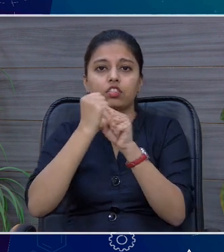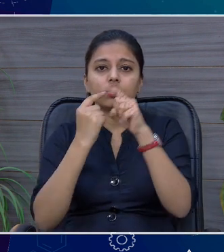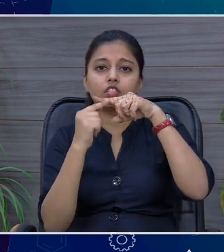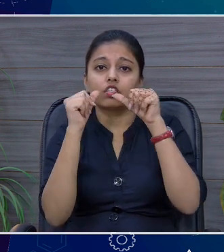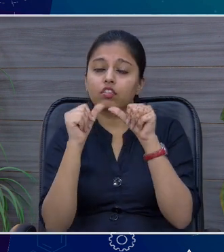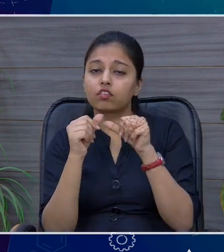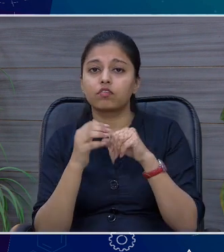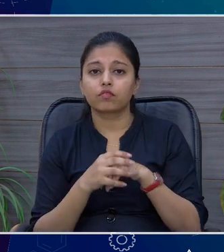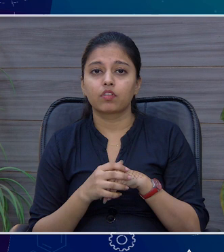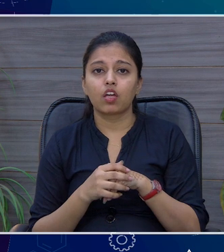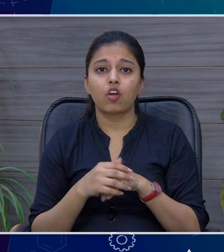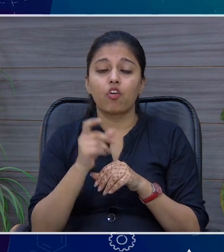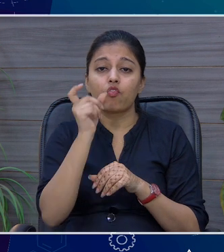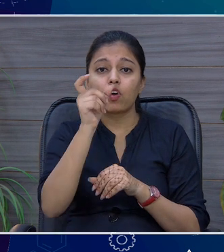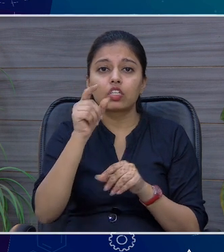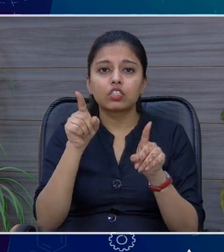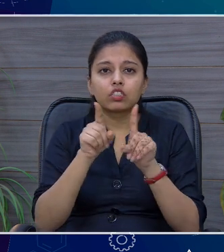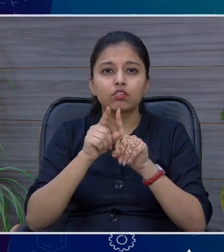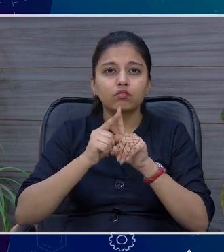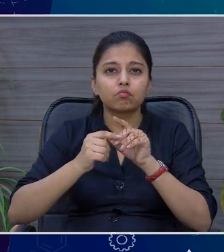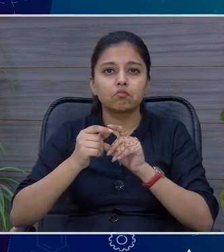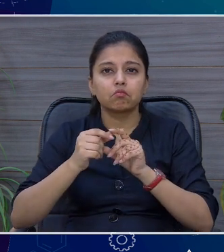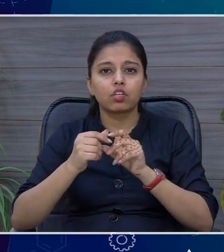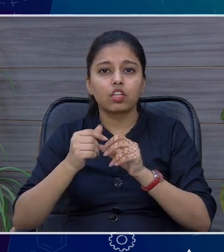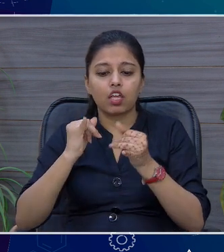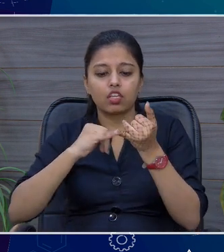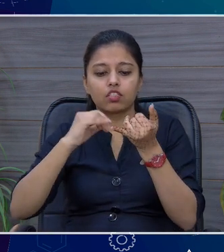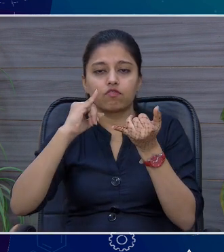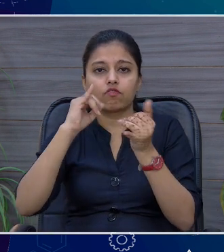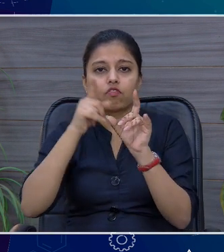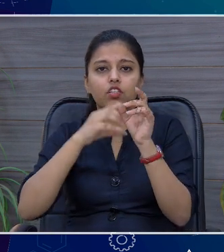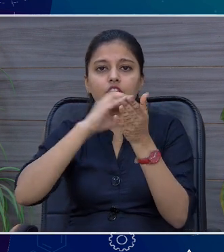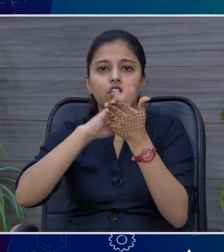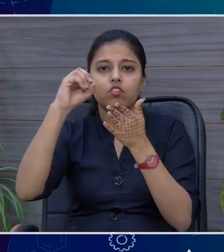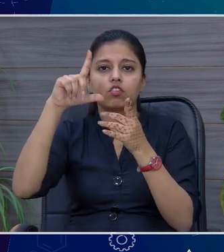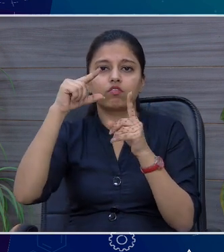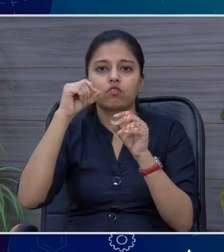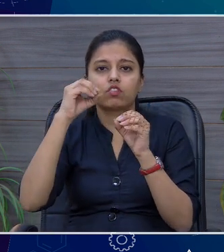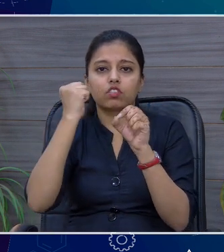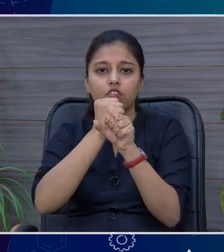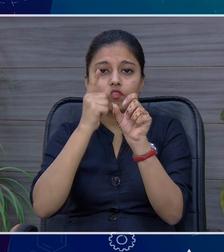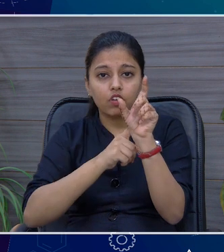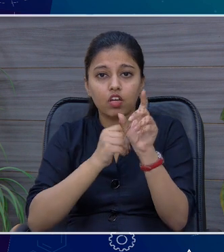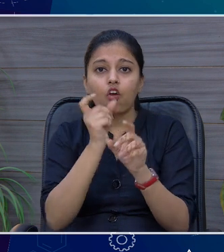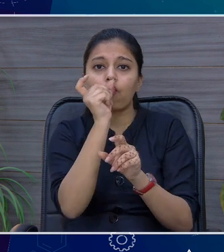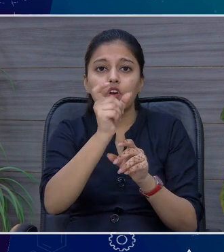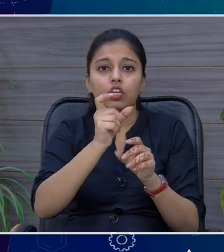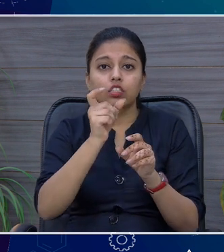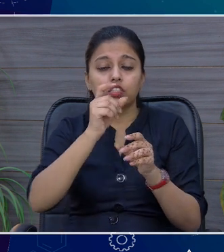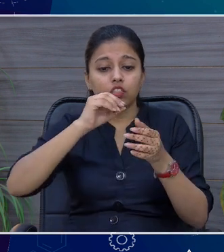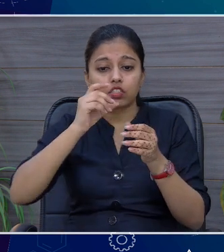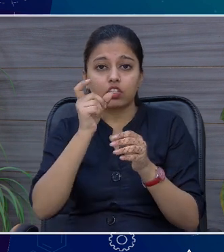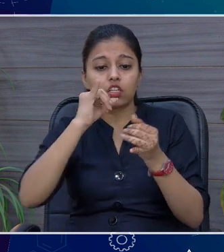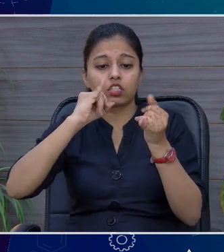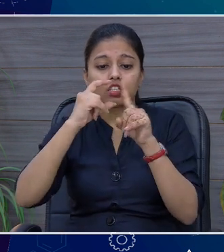यह हमारे psychology पे लोगों को एक positive interpretation देजाए वर्ड का, जब आप दिव्यांगता को दिव्यांगता के